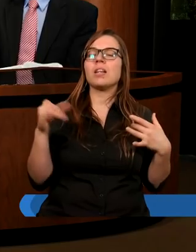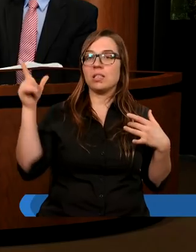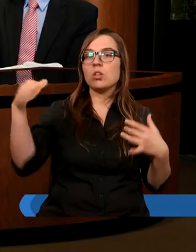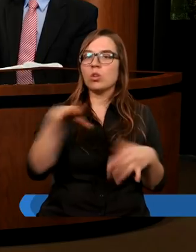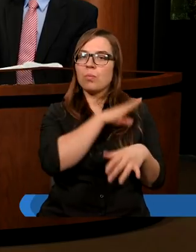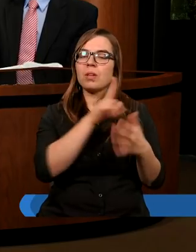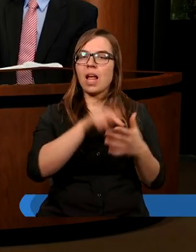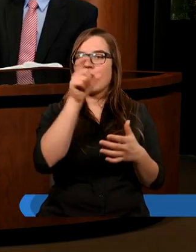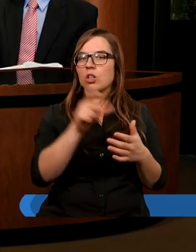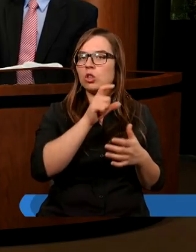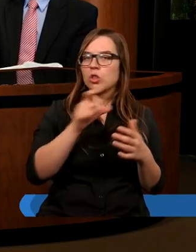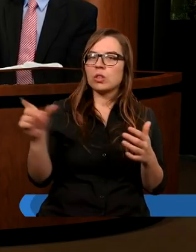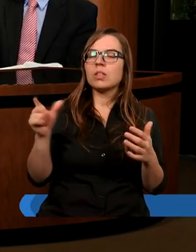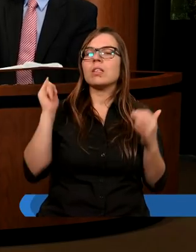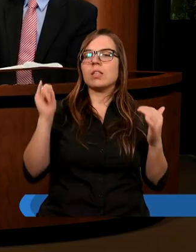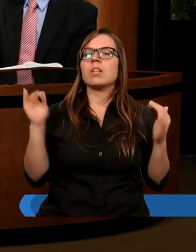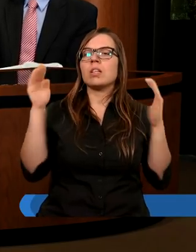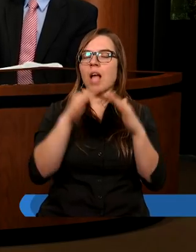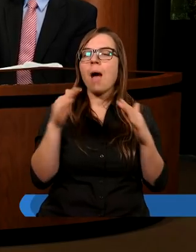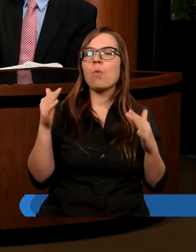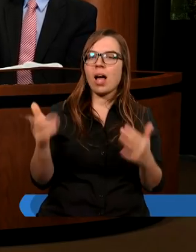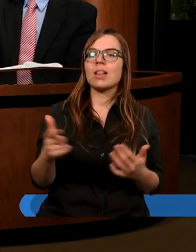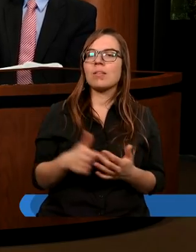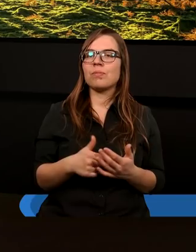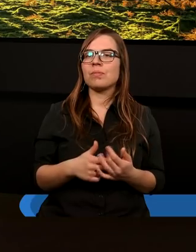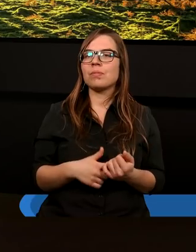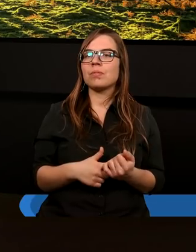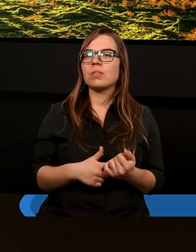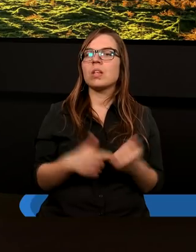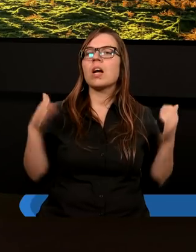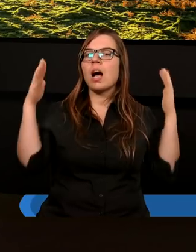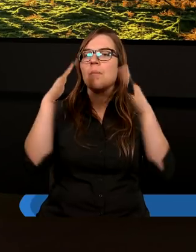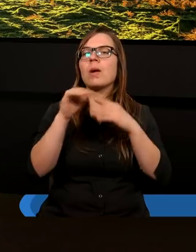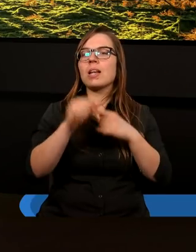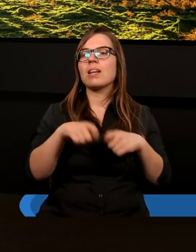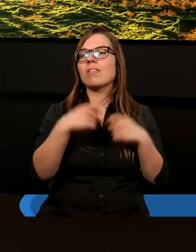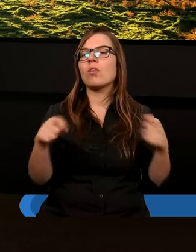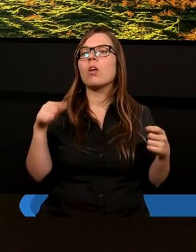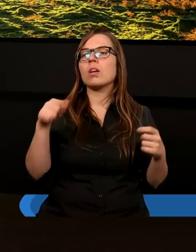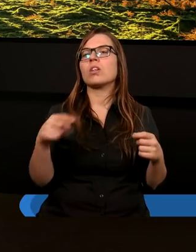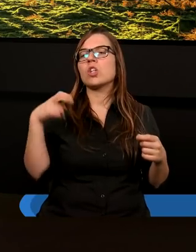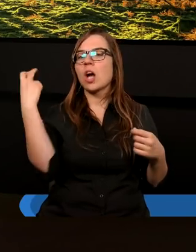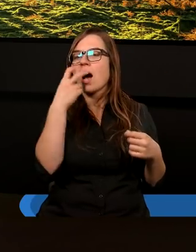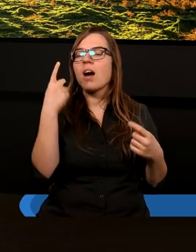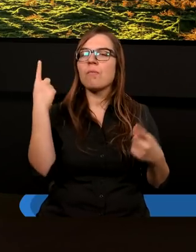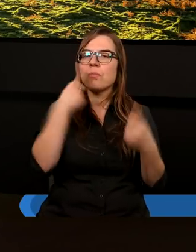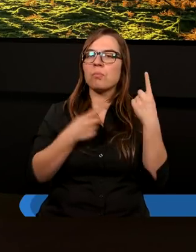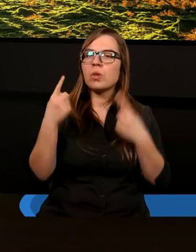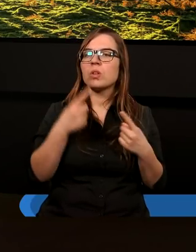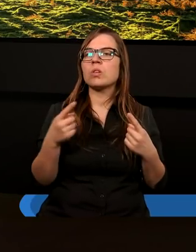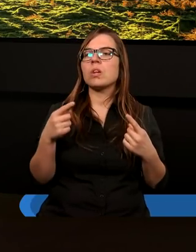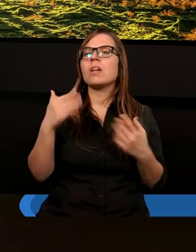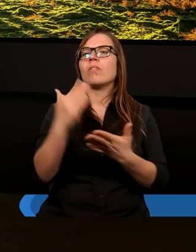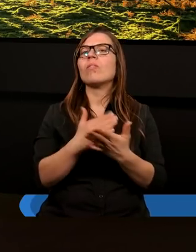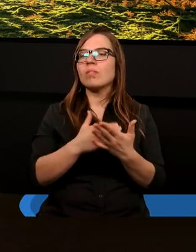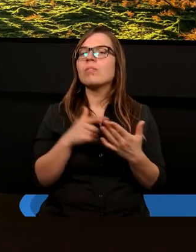ofiarę, bo był i ofiarą, i kapłanem. Kapłaństwo jest związane z tym taką ciekawą myśl, kiedyś przeczytałem,